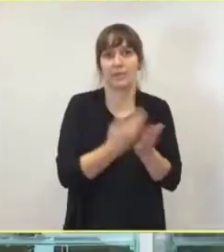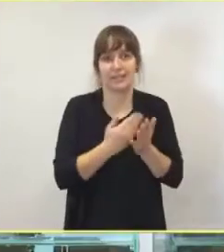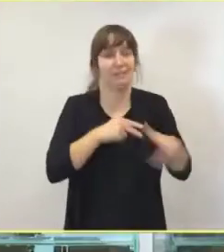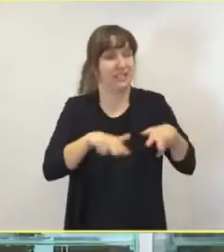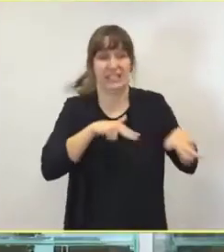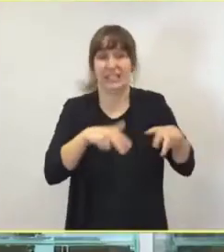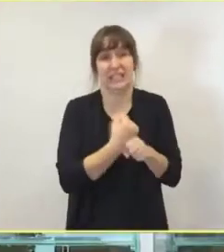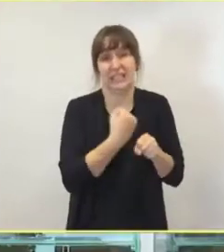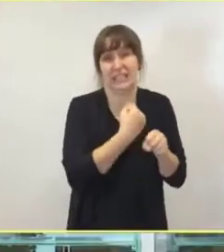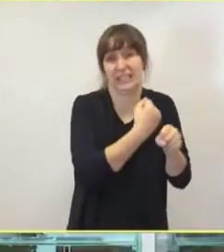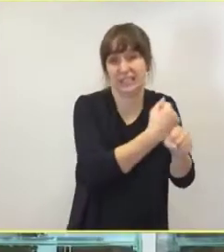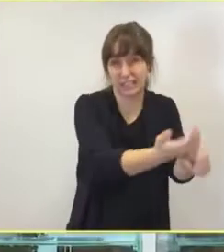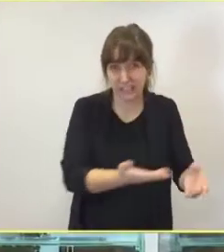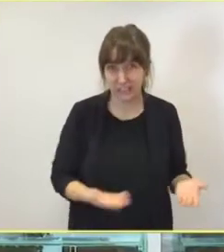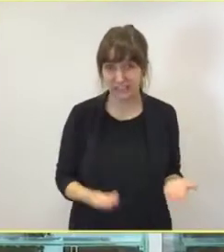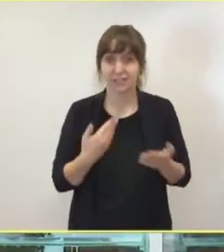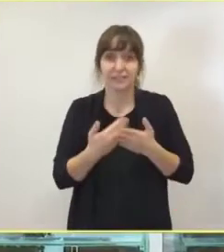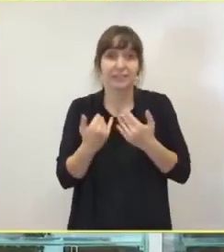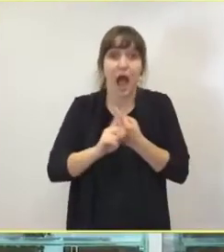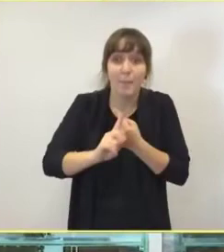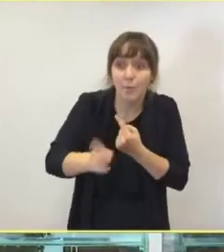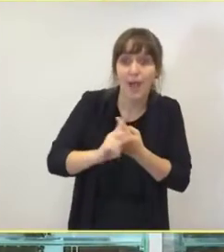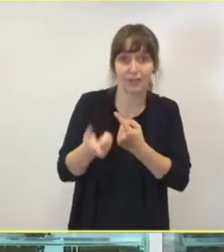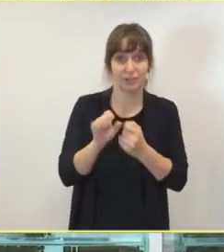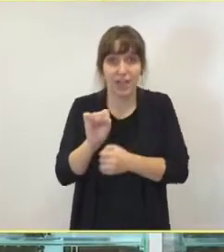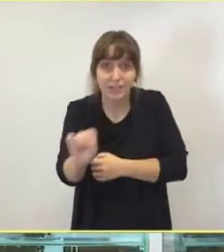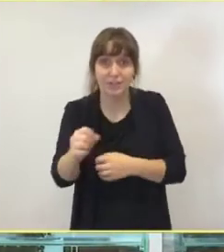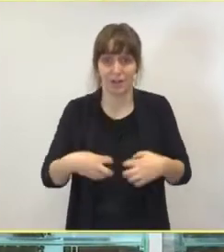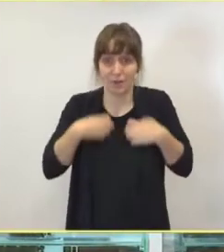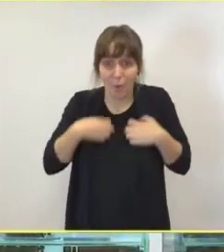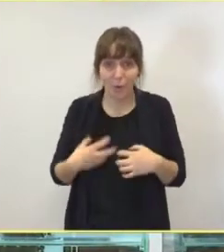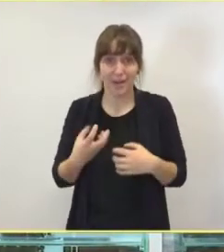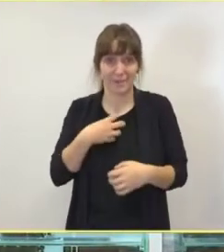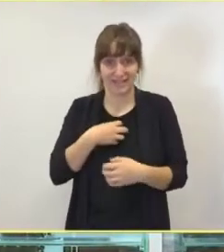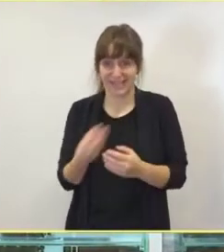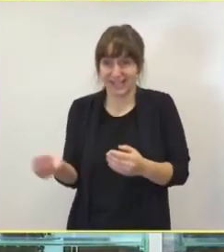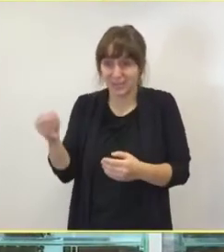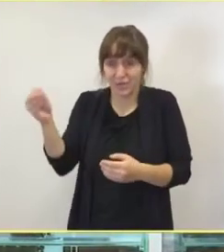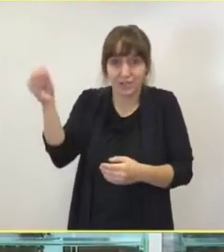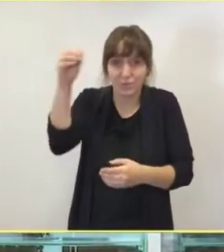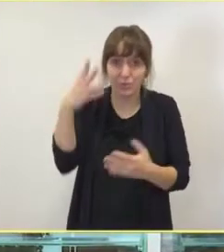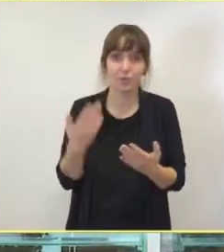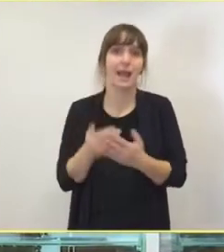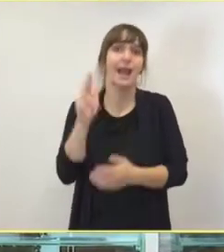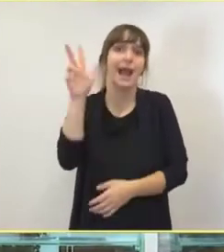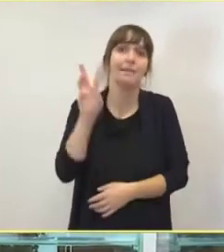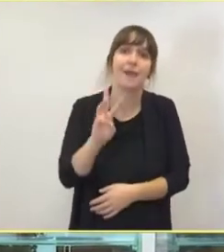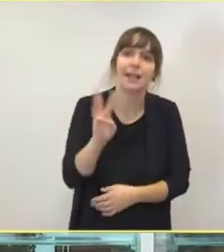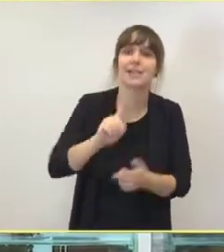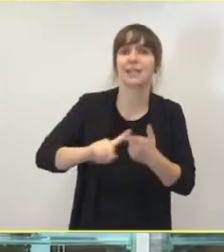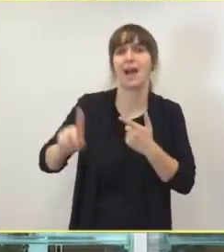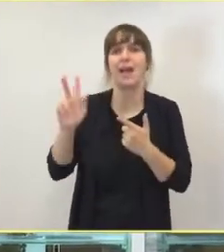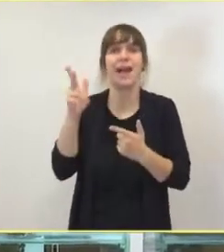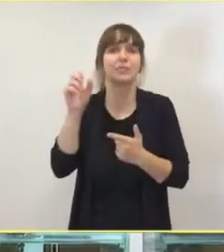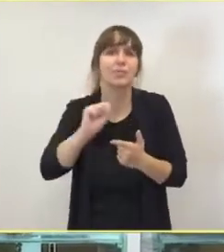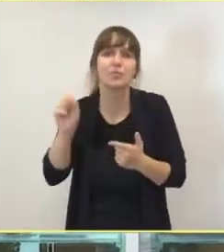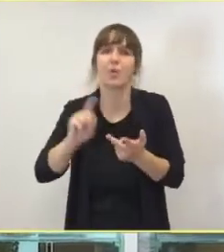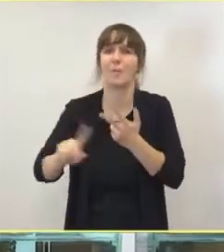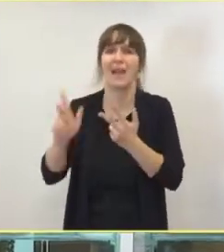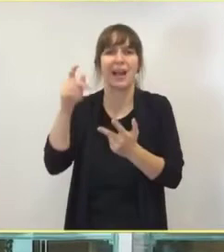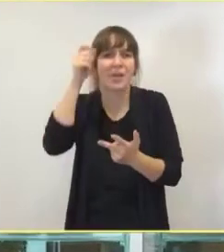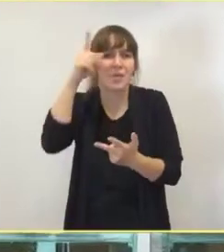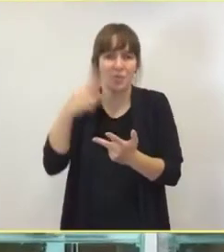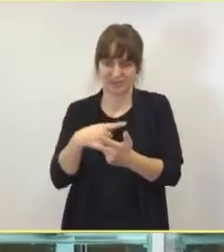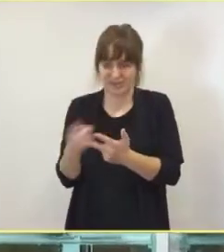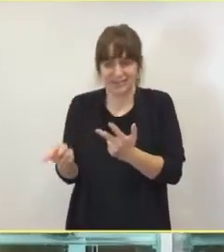mehr ambulant stationäre Covid-19-Patienten in den Krankenhäusern, das wird Herr Wendner, Herr Sutterb, Herr Kluge bestätigen, die noch